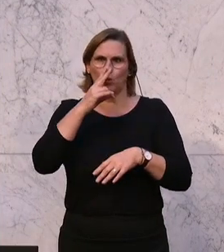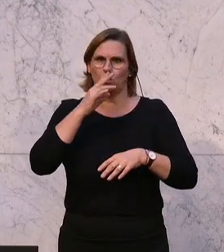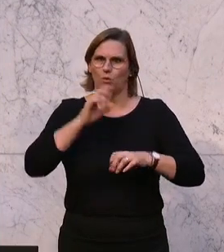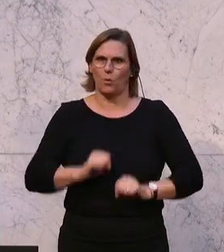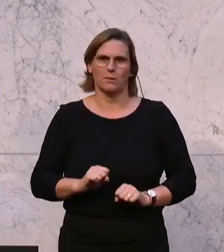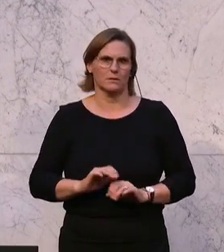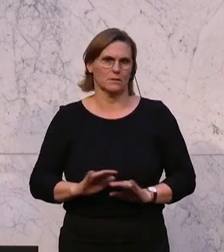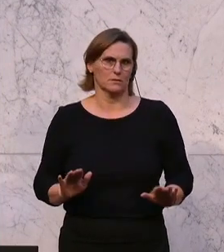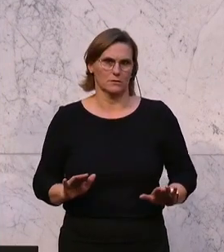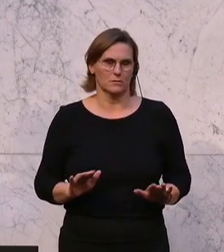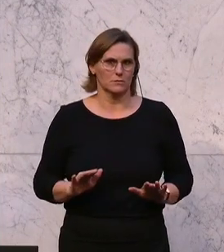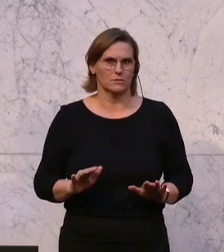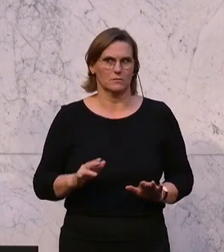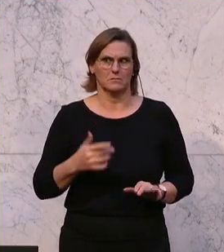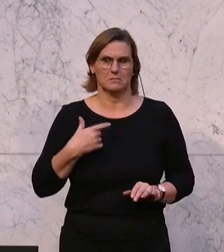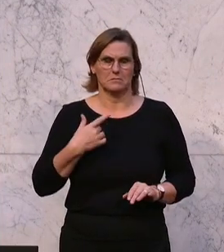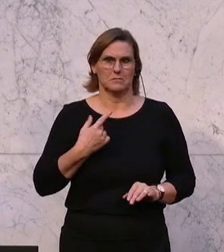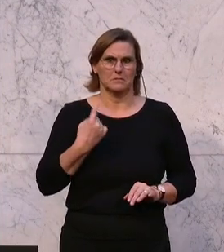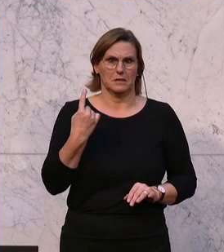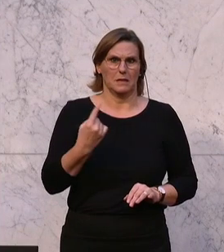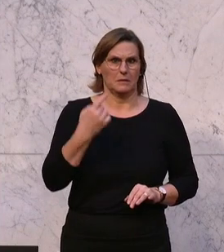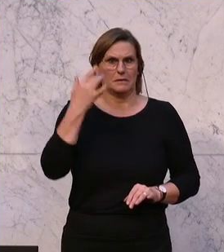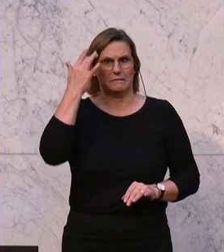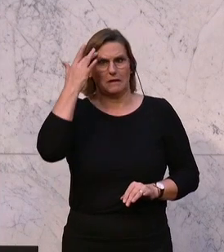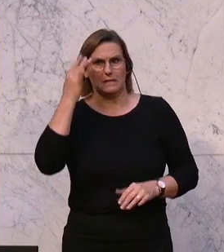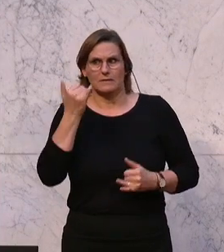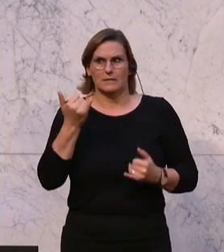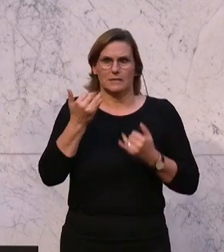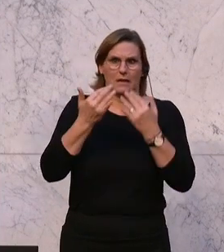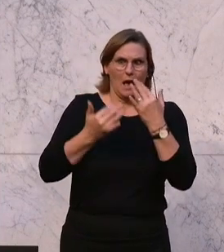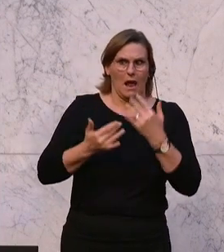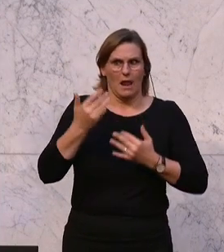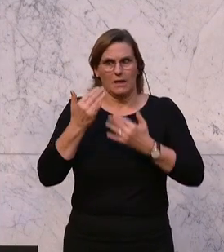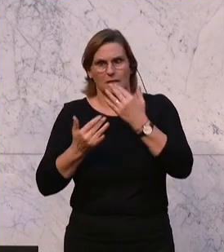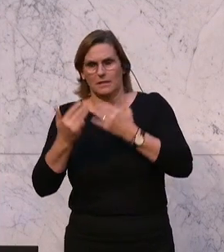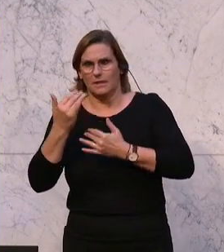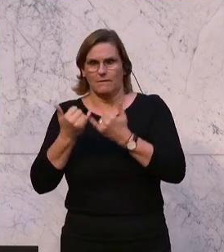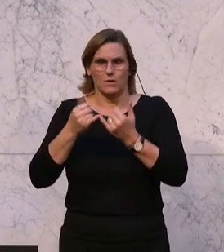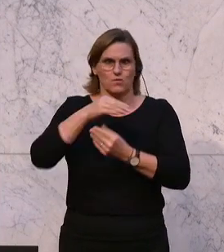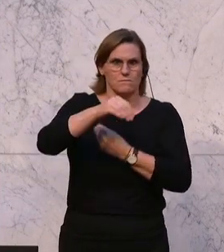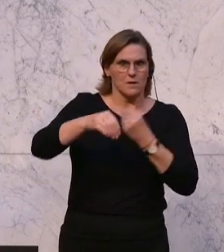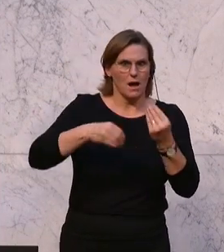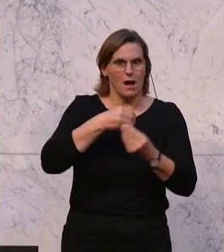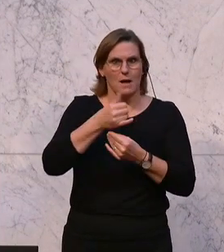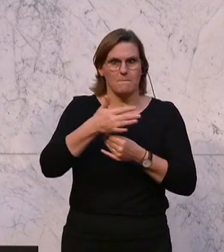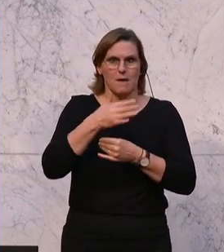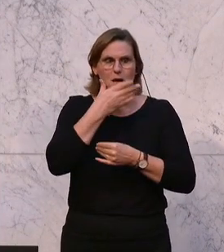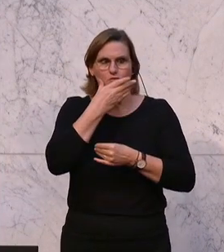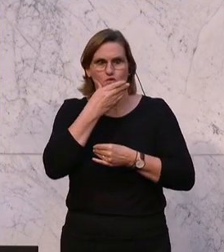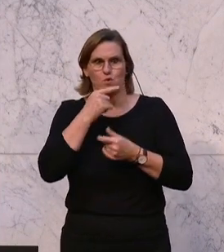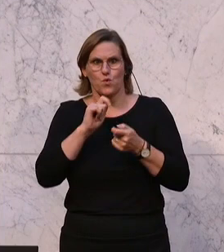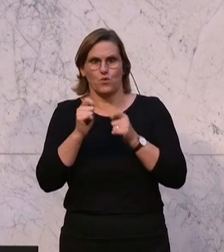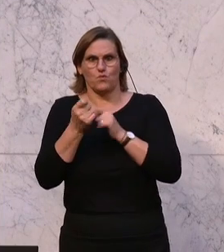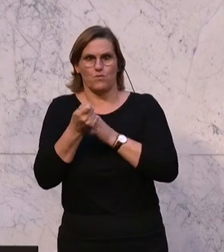gesehen hat, wie Sie überhaupt nicht wissen, wie Sie mit Ihren Zahlen noch jonglieren sollen und wie Sie die Leich so schminken können, dass irgendwer noch glaubt,